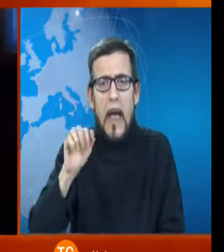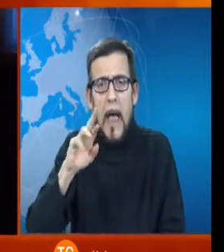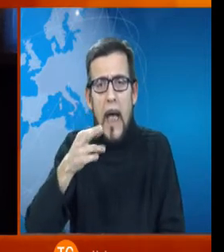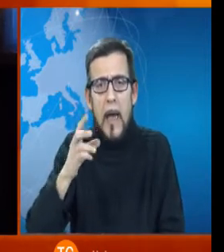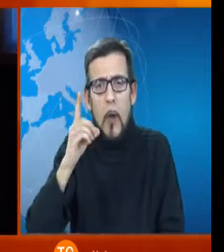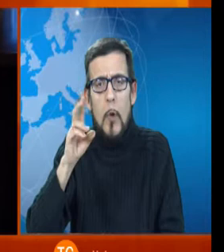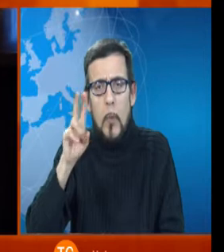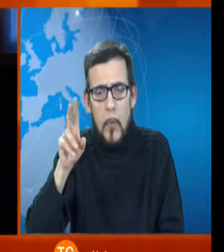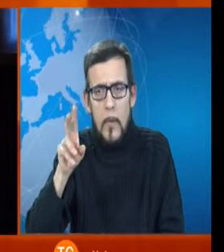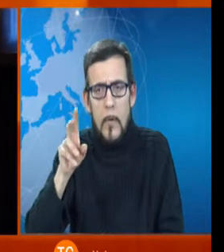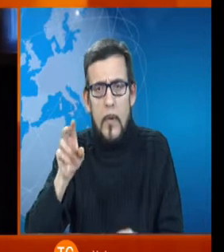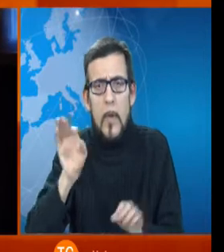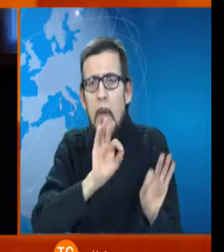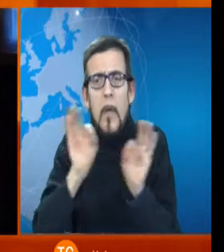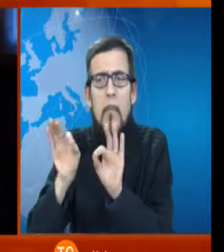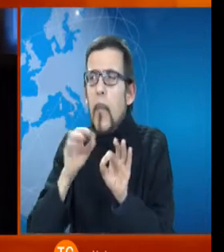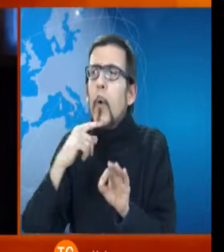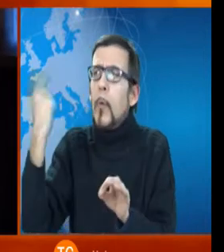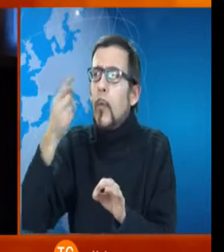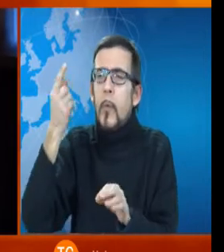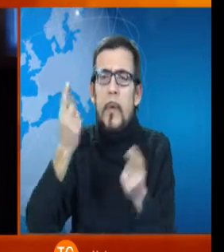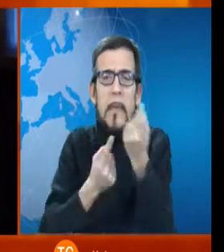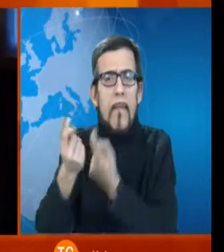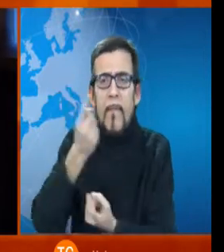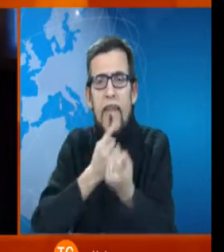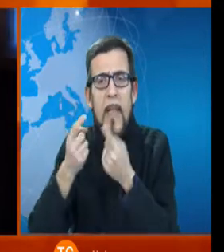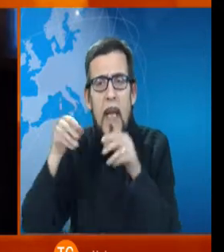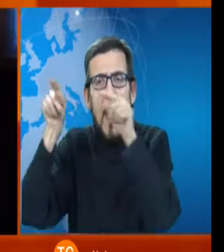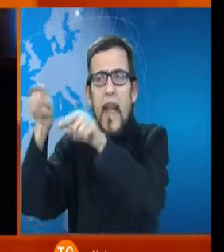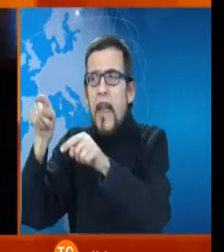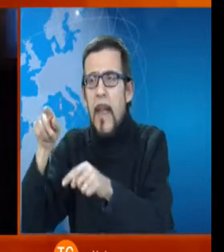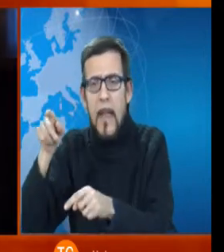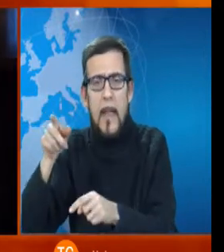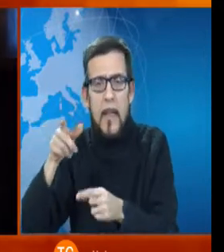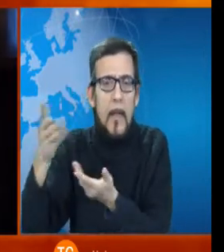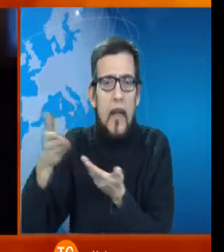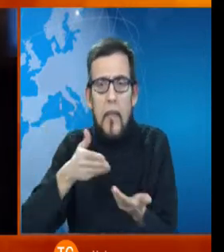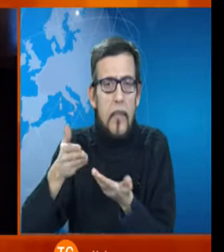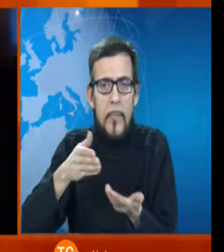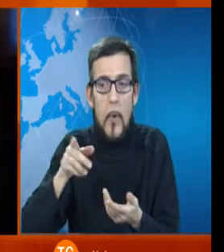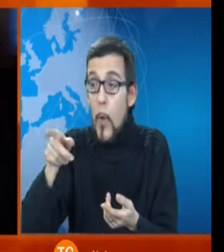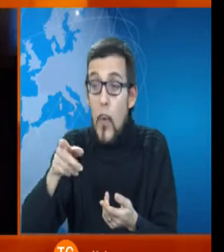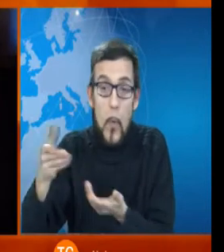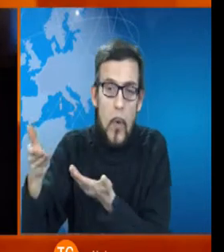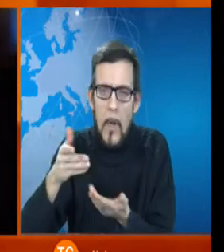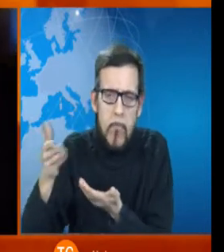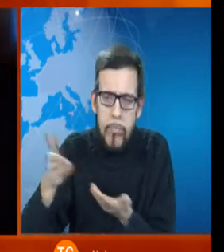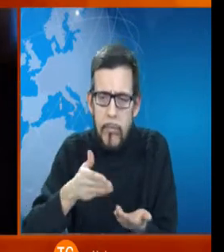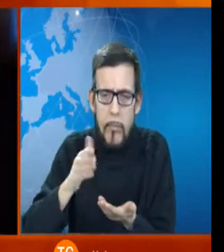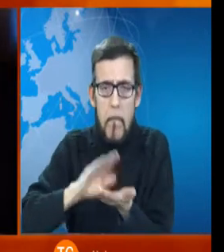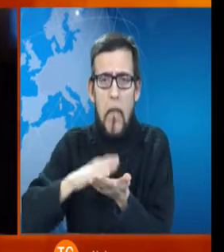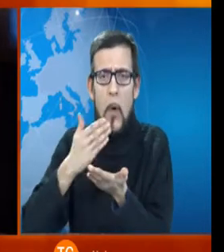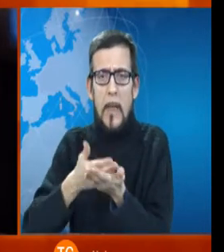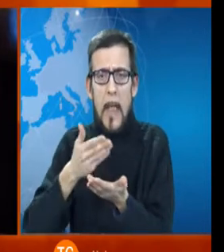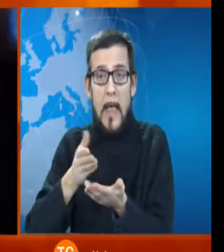viaggiatori europei che arrivano nell'Oriente lui verrà accolto a bordo delle navi più importanti che fanno scalo